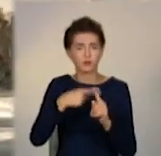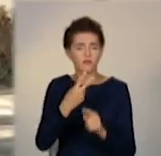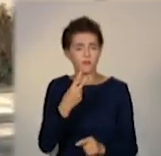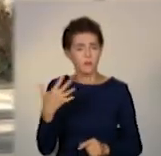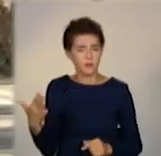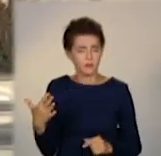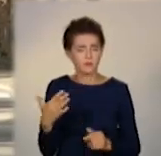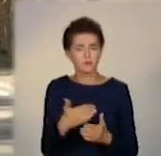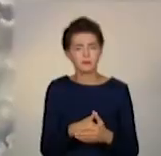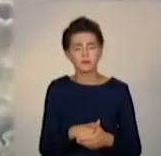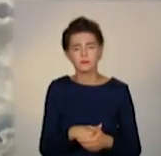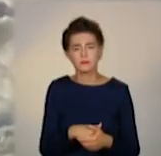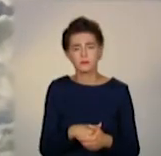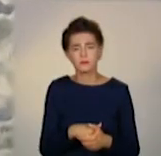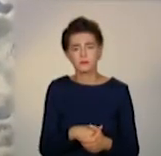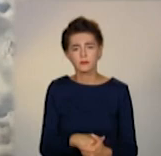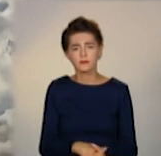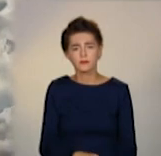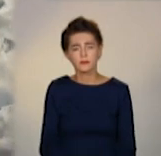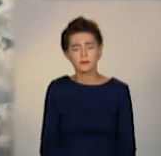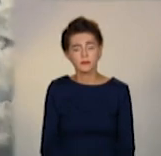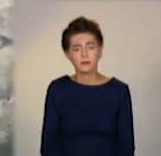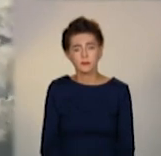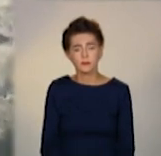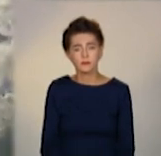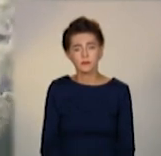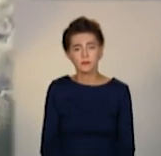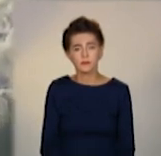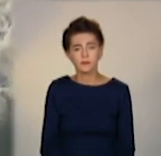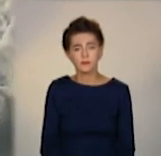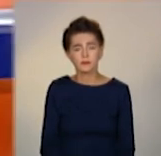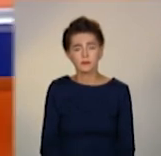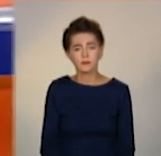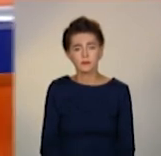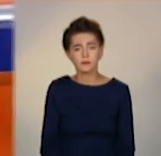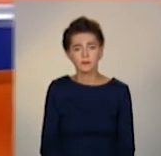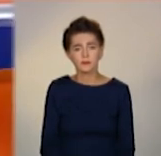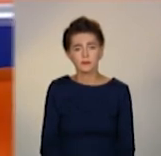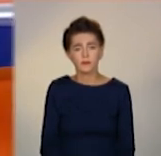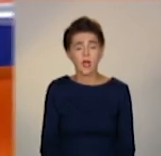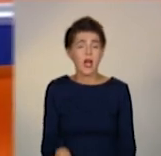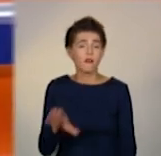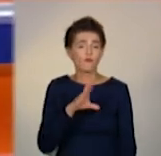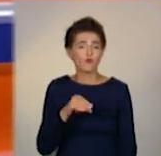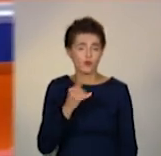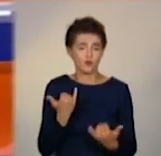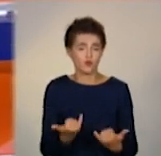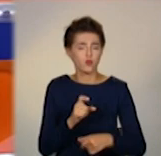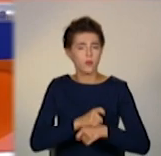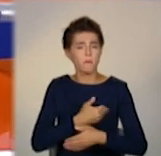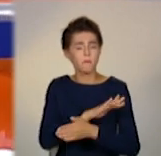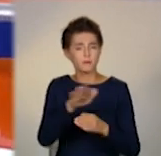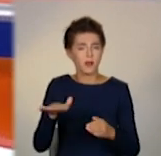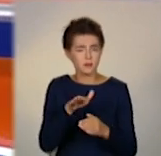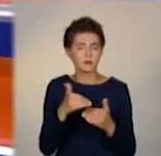градусів. Олена Оспенська, Володимир Краснов, телеканал «Донбас». Телеканал «Донбас» зочить усім